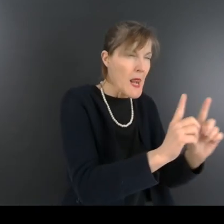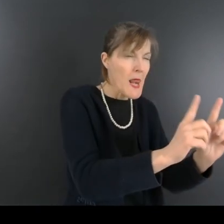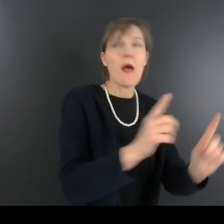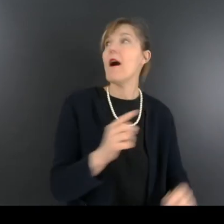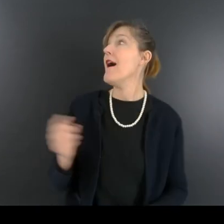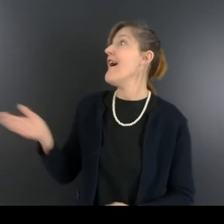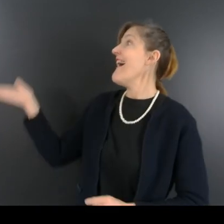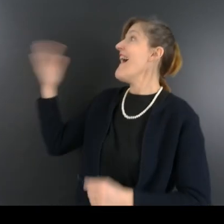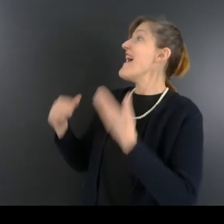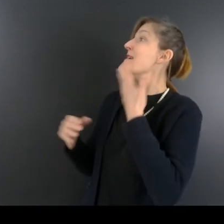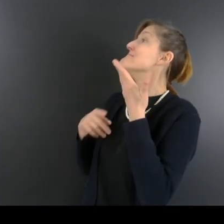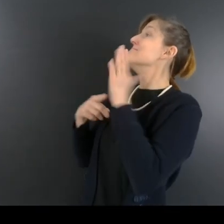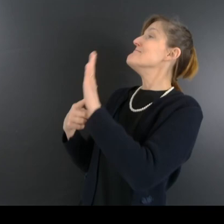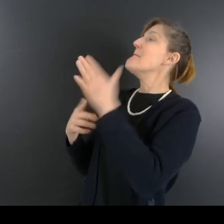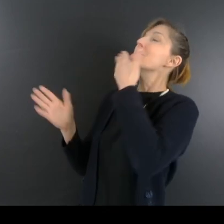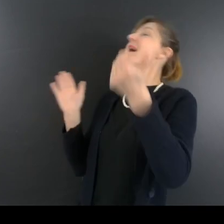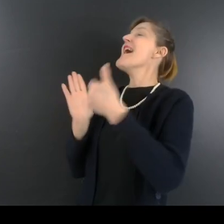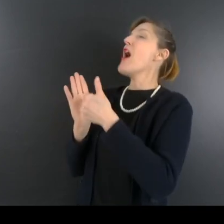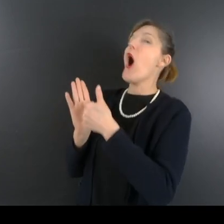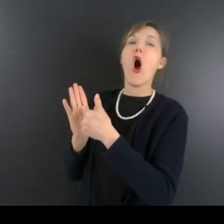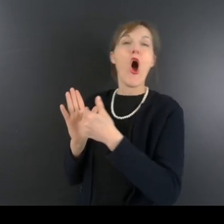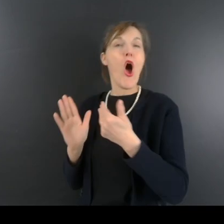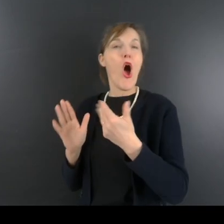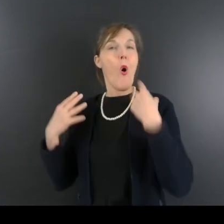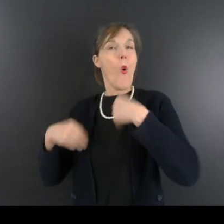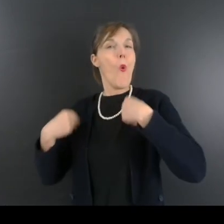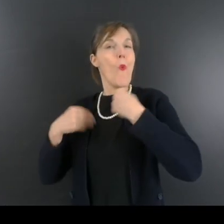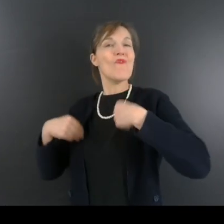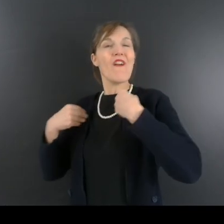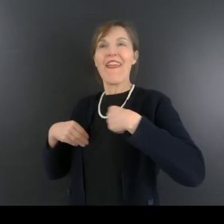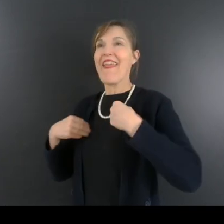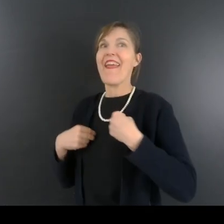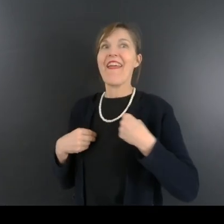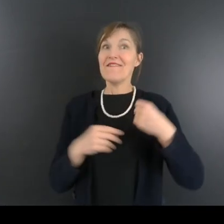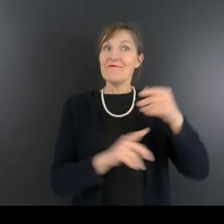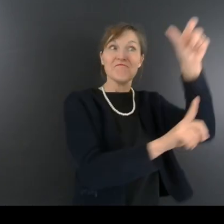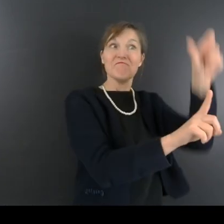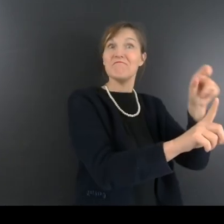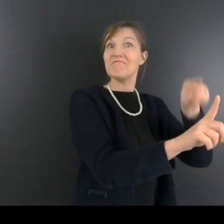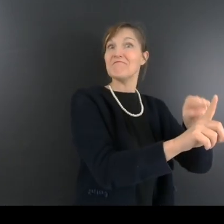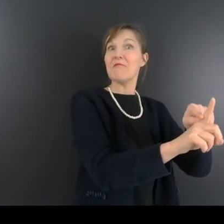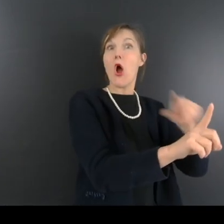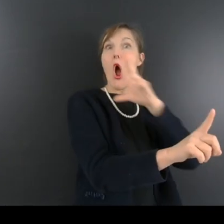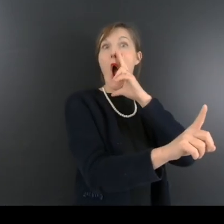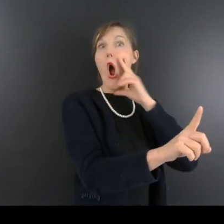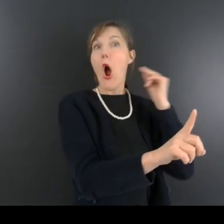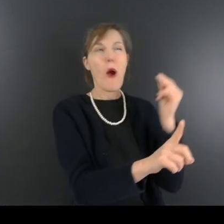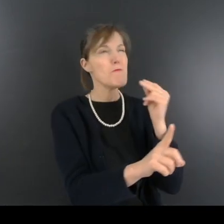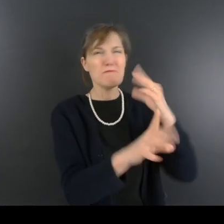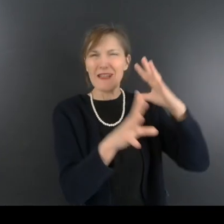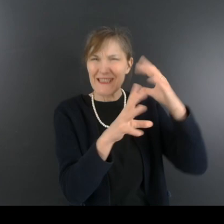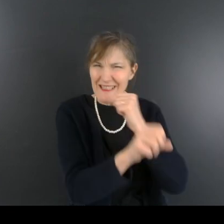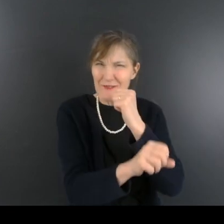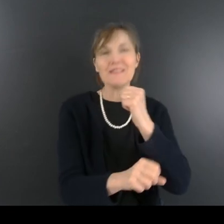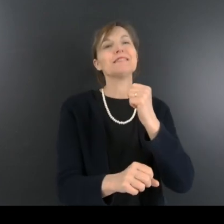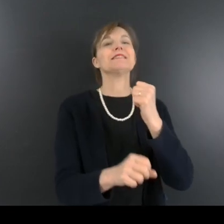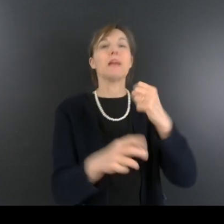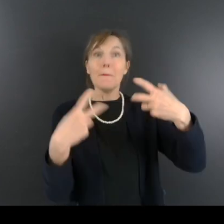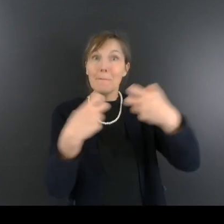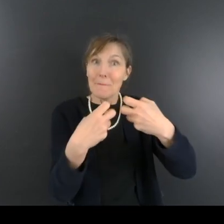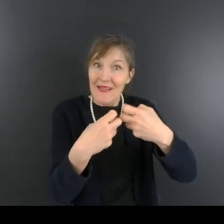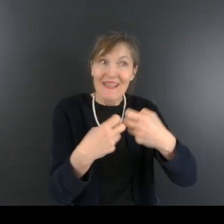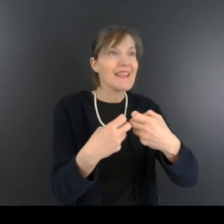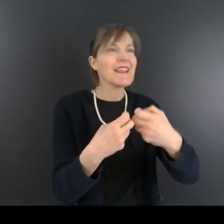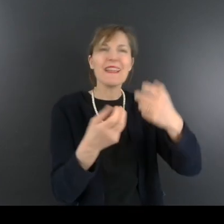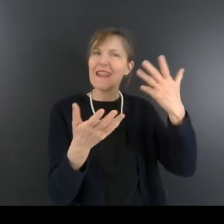présenter son meilleur ouvrier. Un homme qui venait de gagner le prix offert pour toute l'Inde par la société